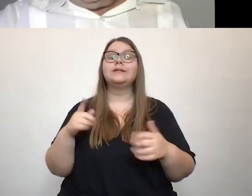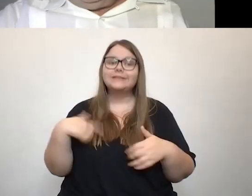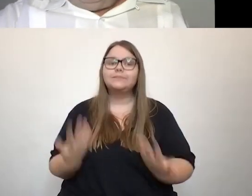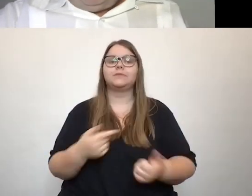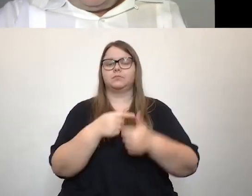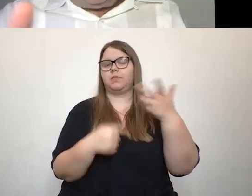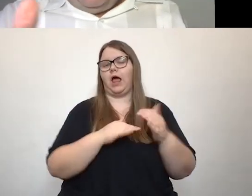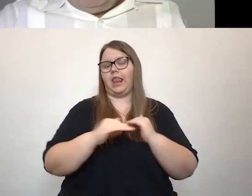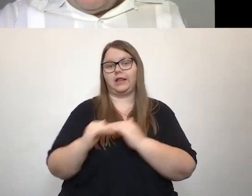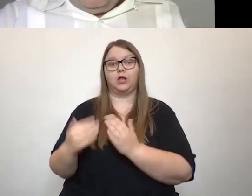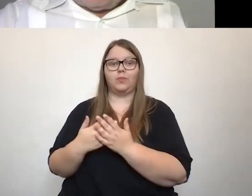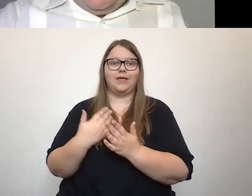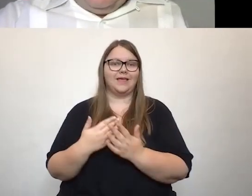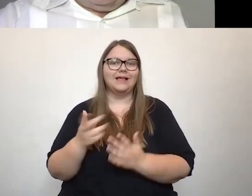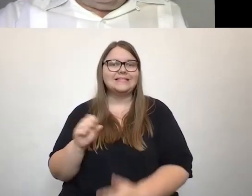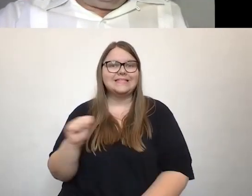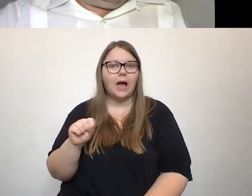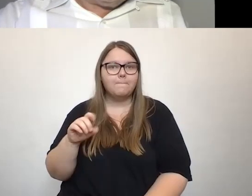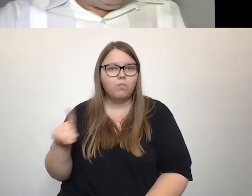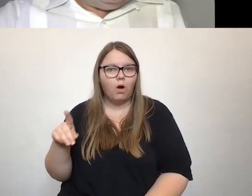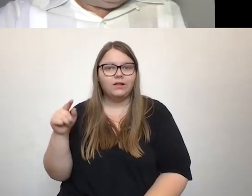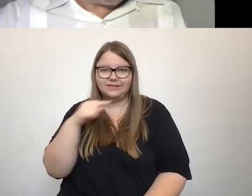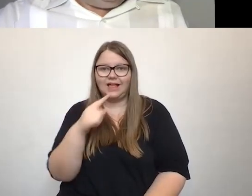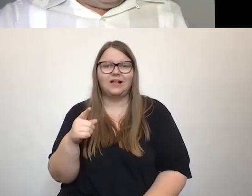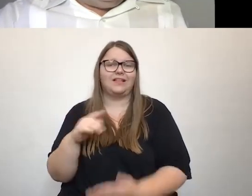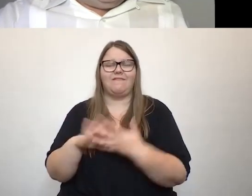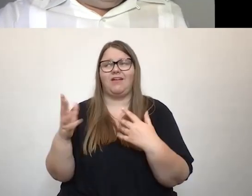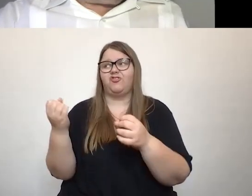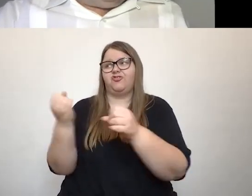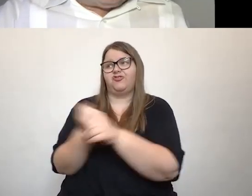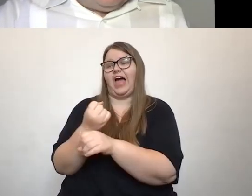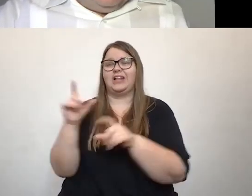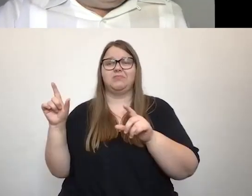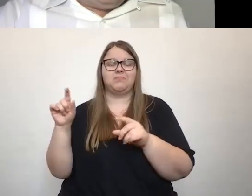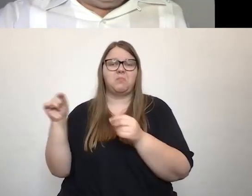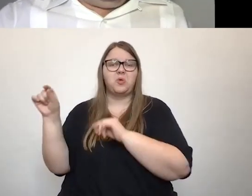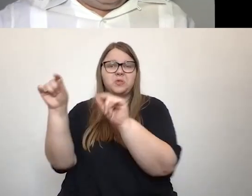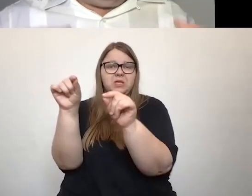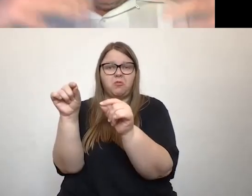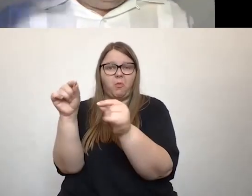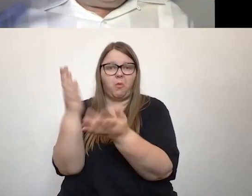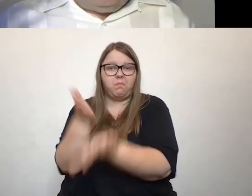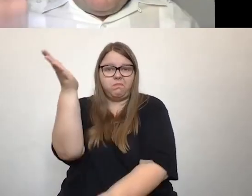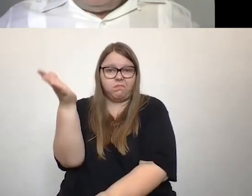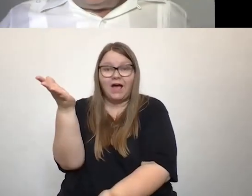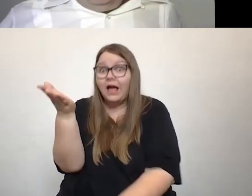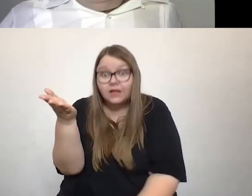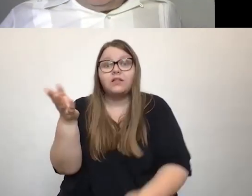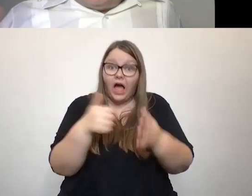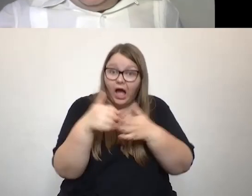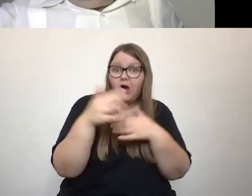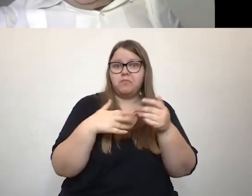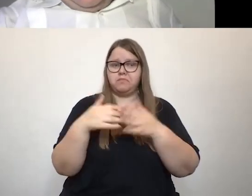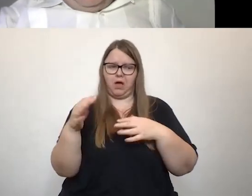jetzt gerade wie Singapur, vor 50 Jahren waren da nur Steine und Moskitos, haben wir natürlich auch den Vorteil gehabt, letztendlich da etwas aufzubauen,